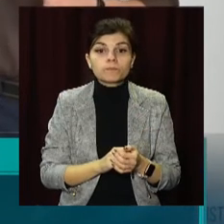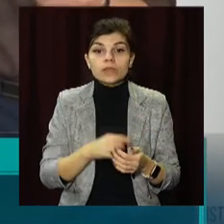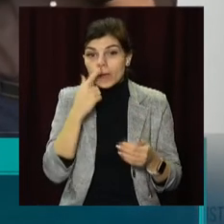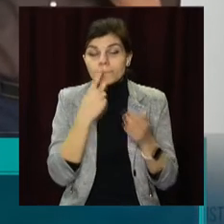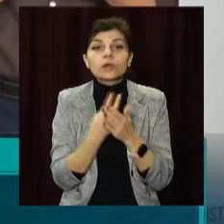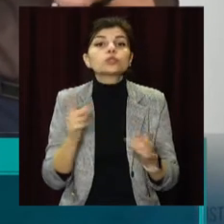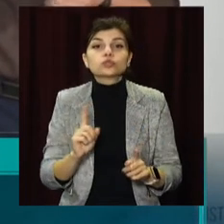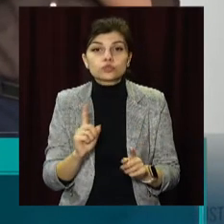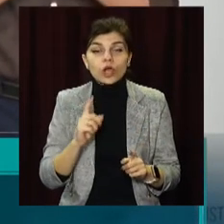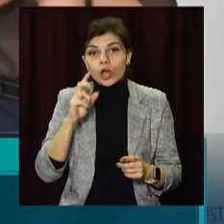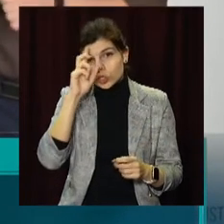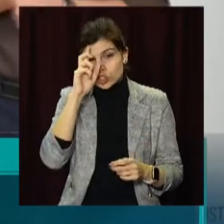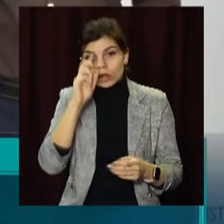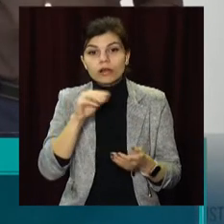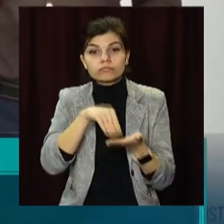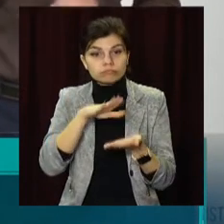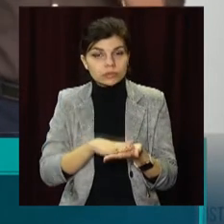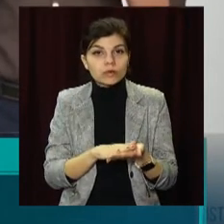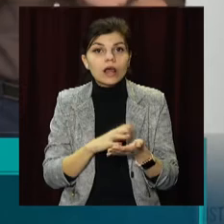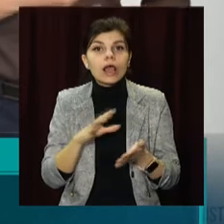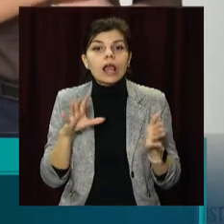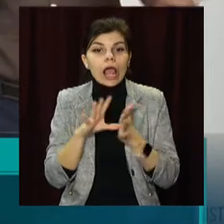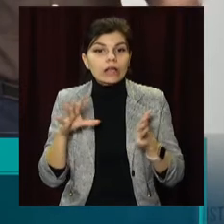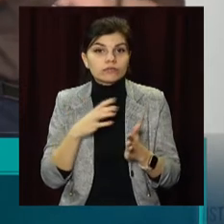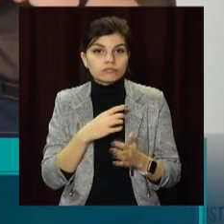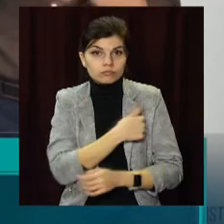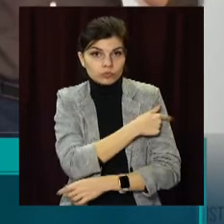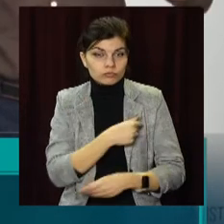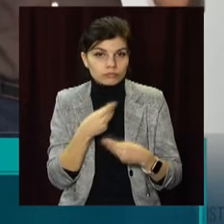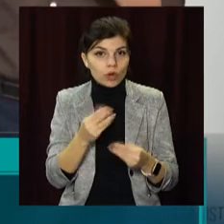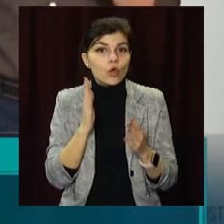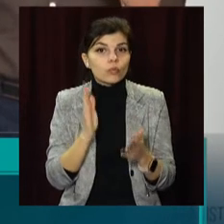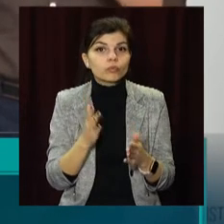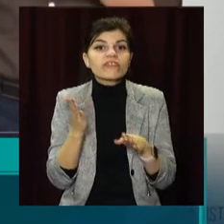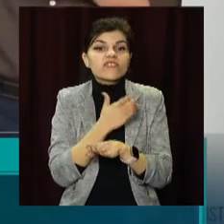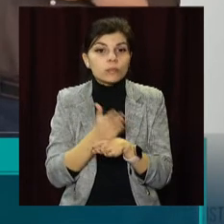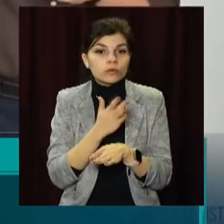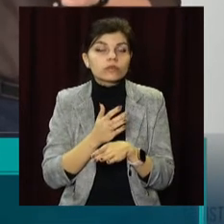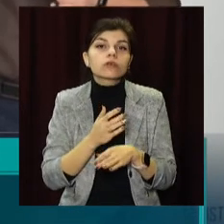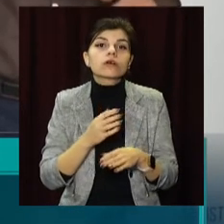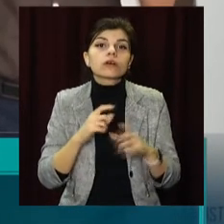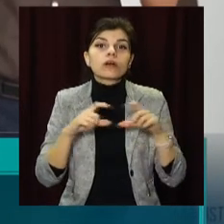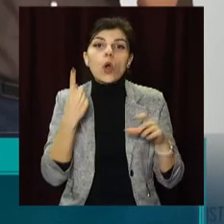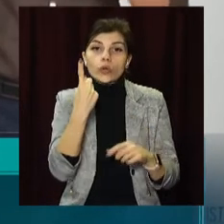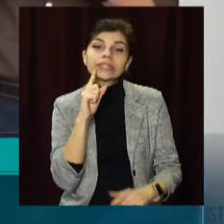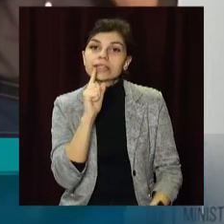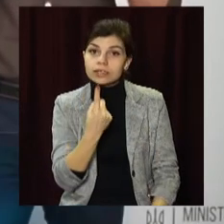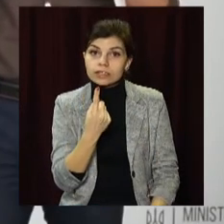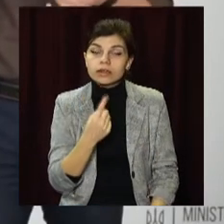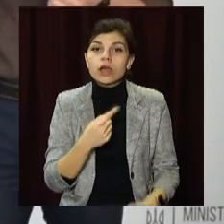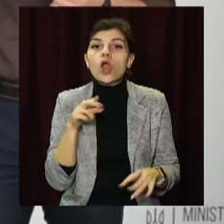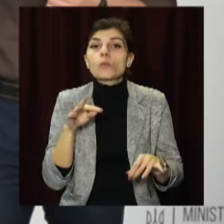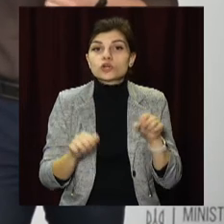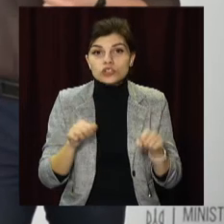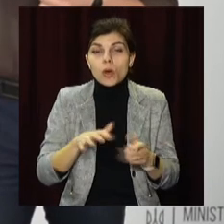реєстрація для екстрено-медичного застосування буде видаватися виробникам на термін один рік із можливостю продовження його